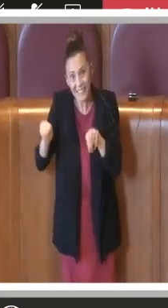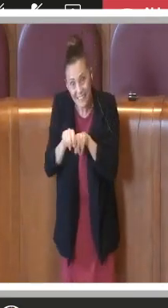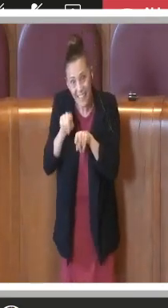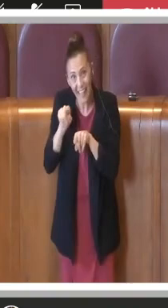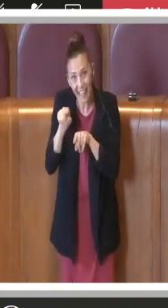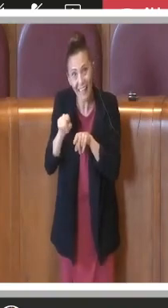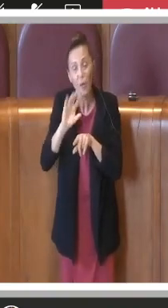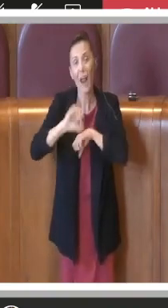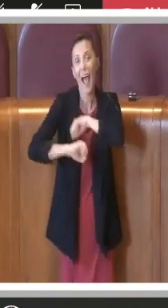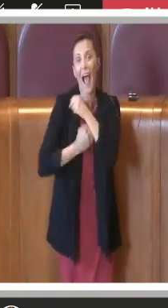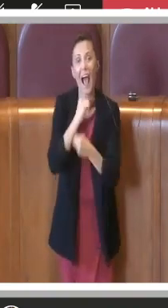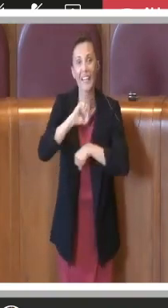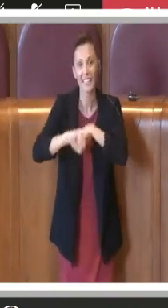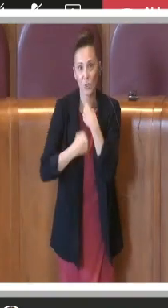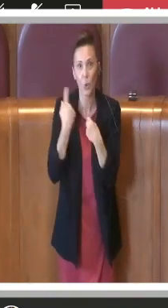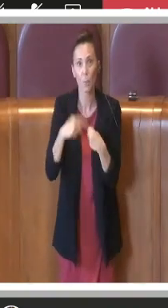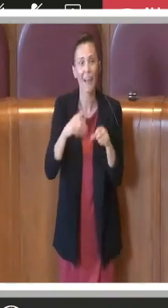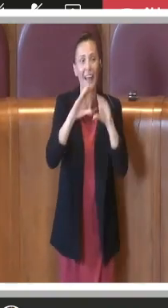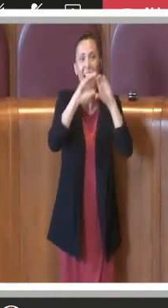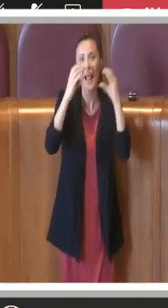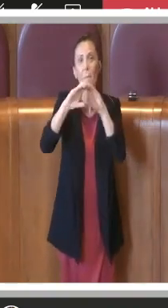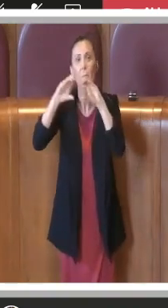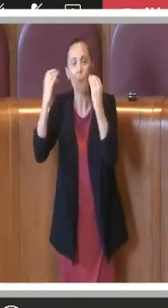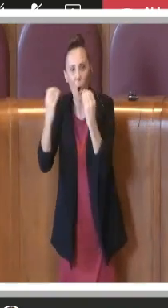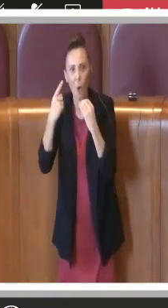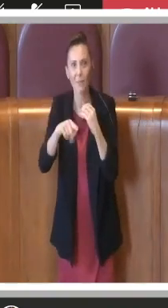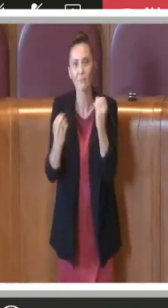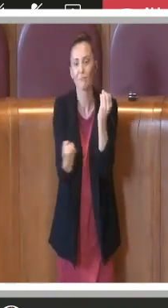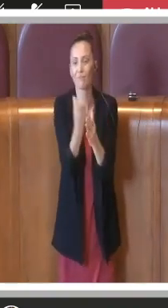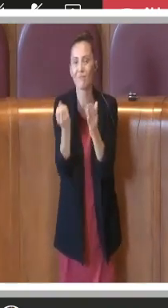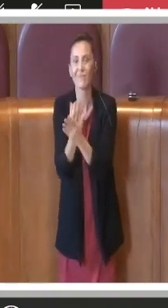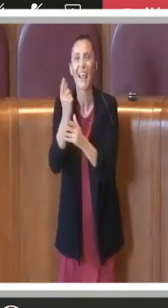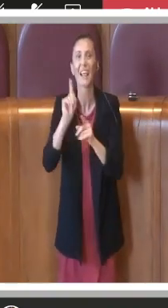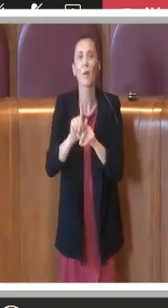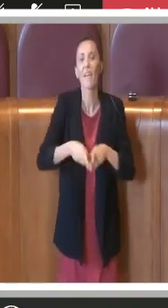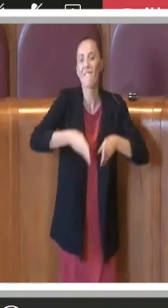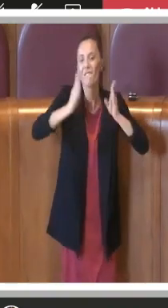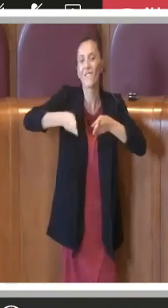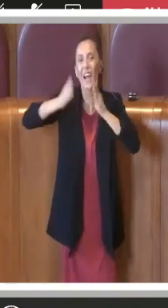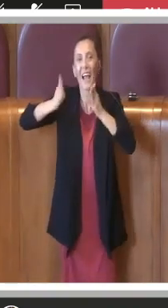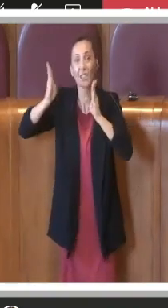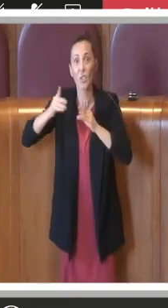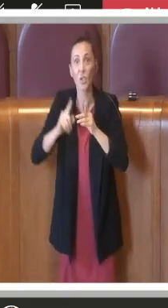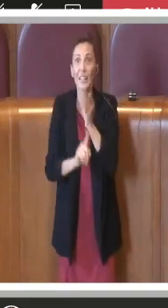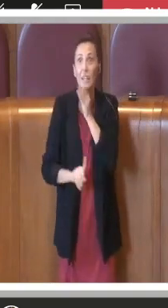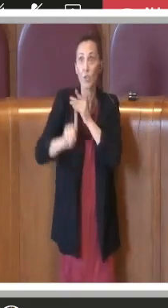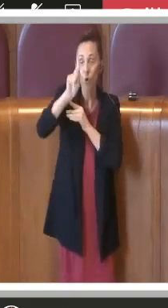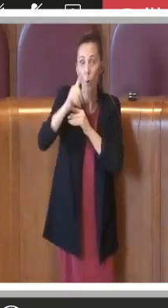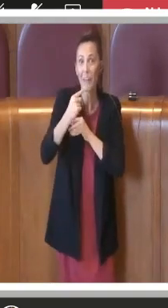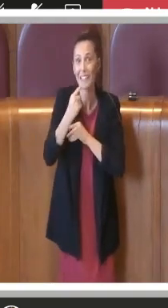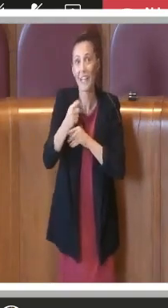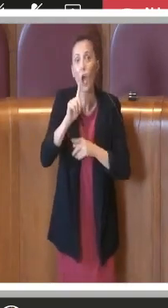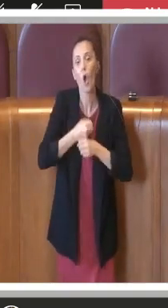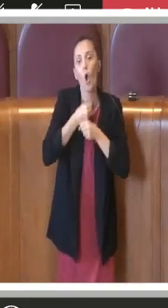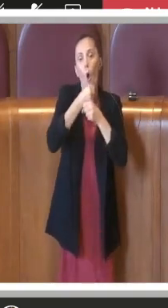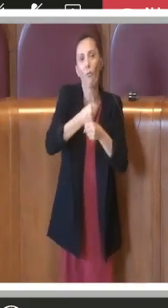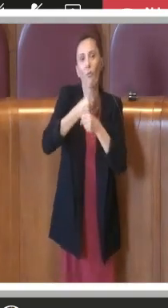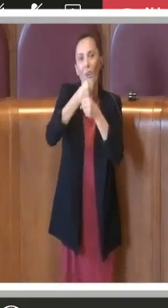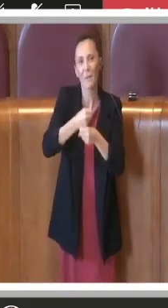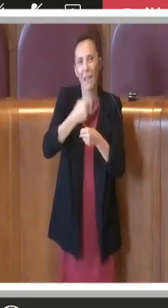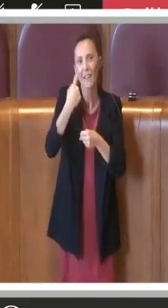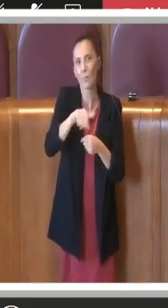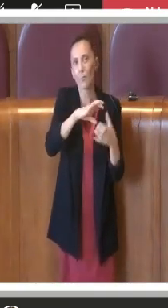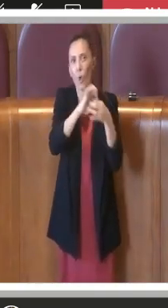Capitale in individuazione di immobili e delle aree necessarie alla realizzazione delle infrastrutture sovraindicate e al relativo conferimento delle stesse ad ama.